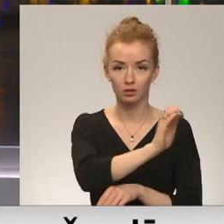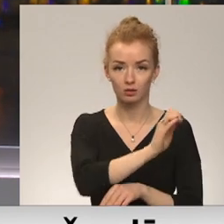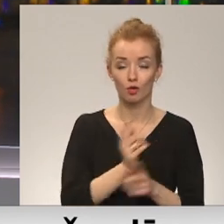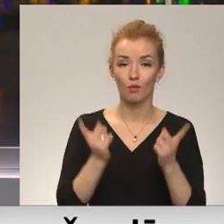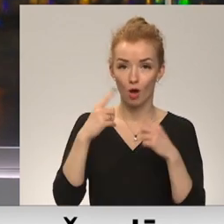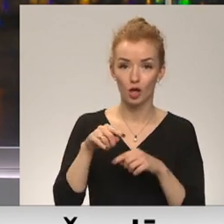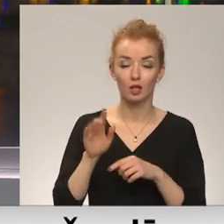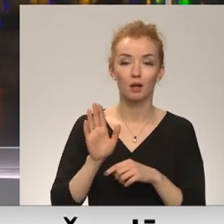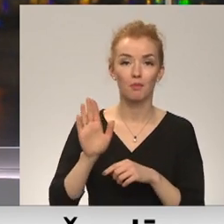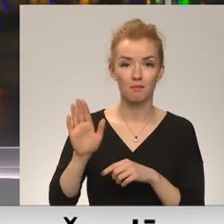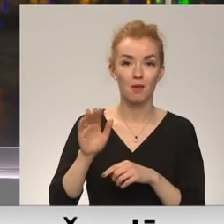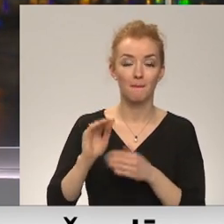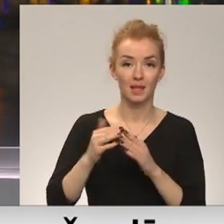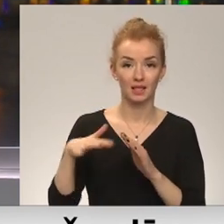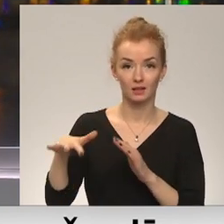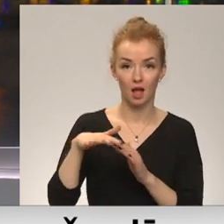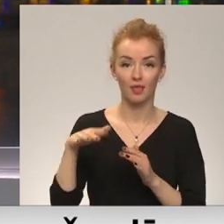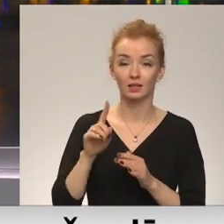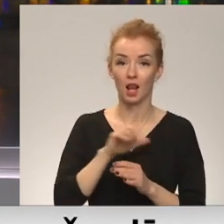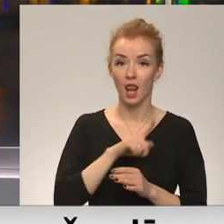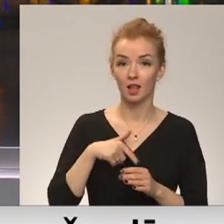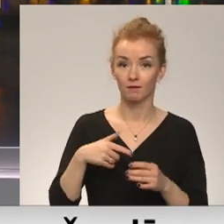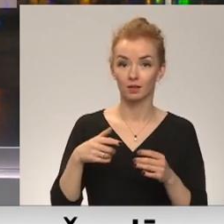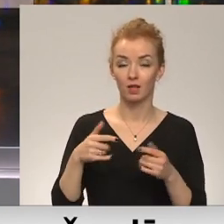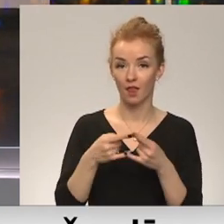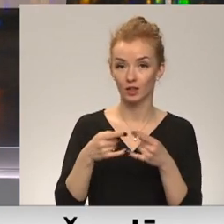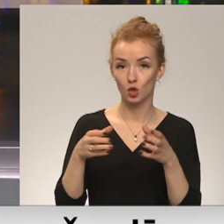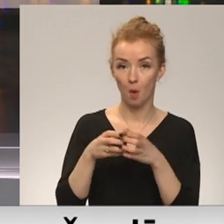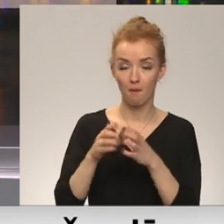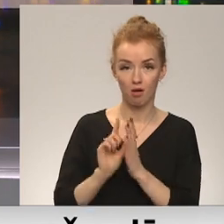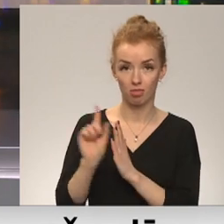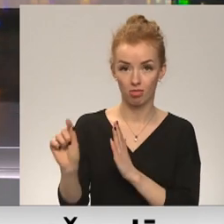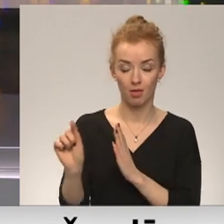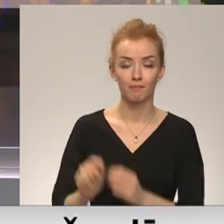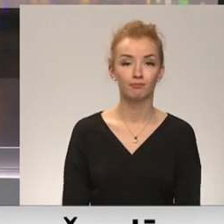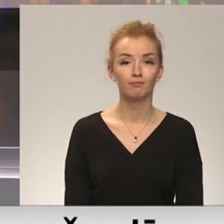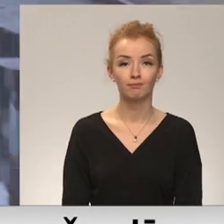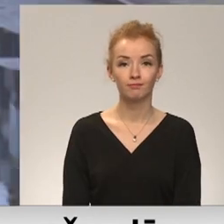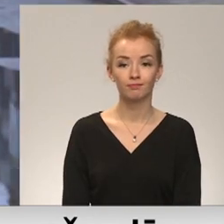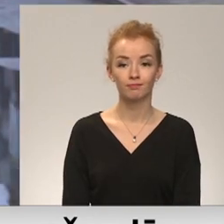pilsētas apdīvi, kā atrodas Latvijas televīzijas filmēšanas grupa un lūk reportāžu no turienas.